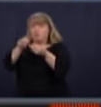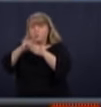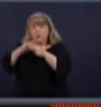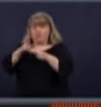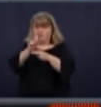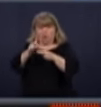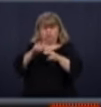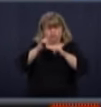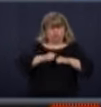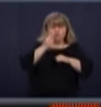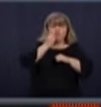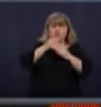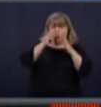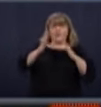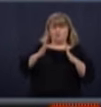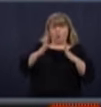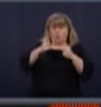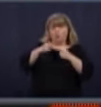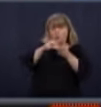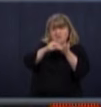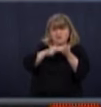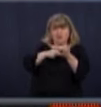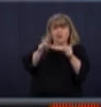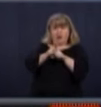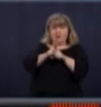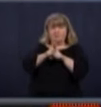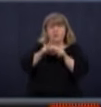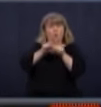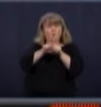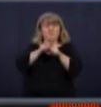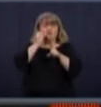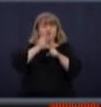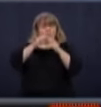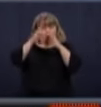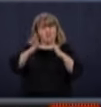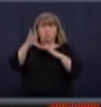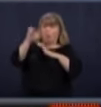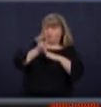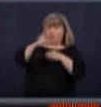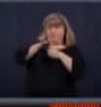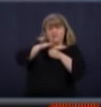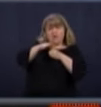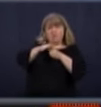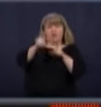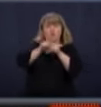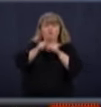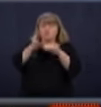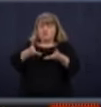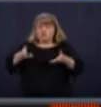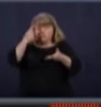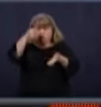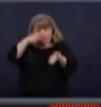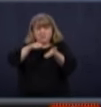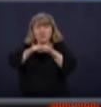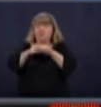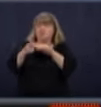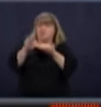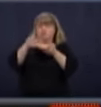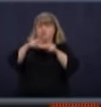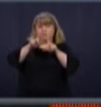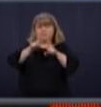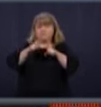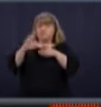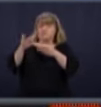reçoivent le médicament à la maison, reçoivent aussi tout l'équipement pour faire les tests. On vient les porter, les